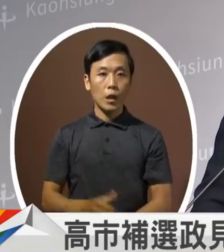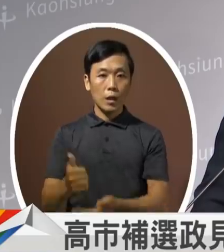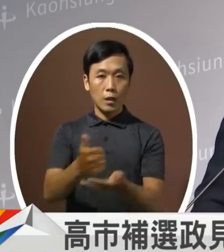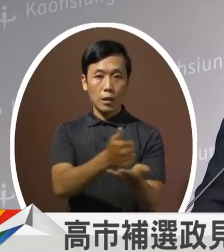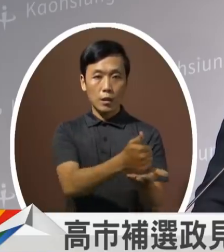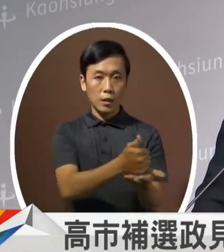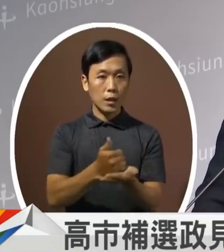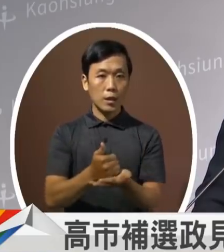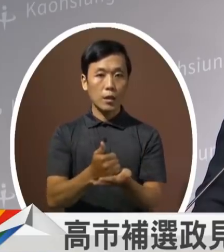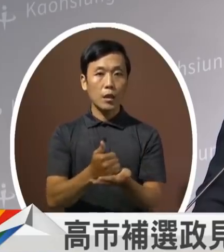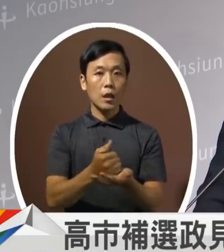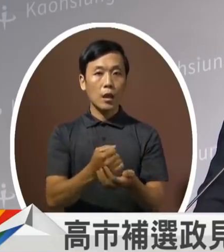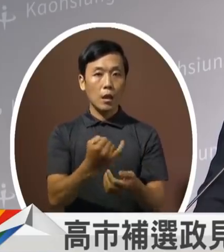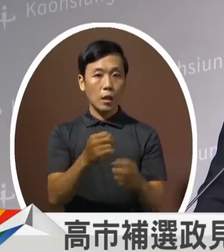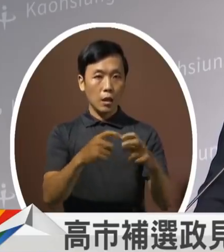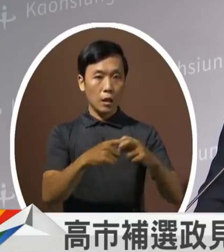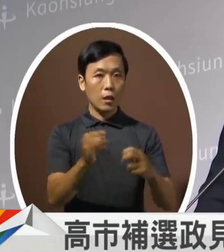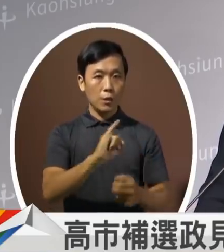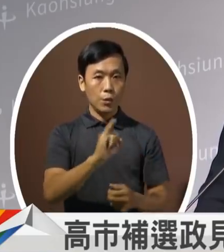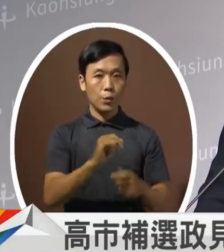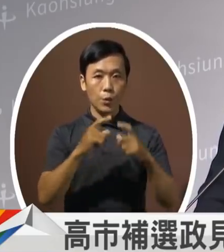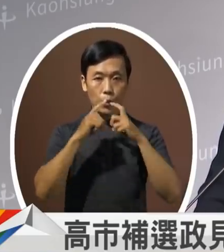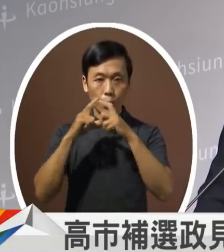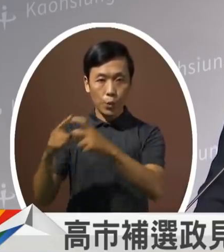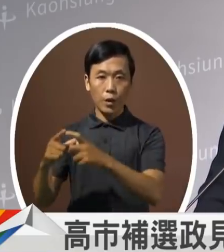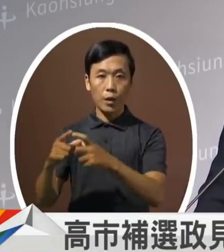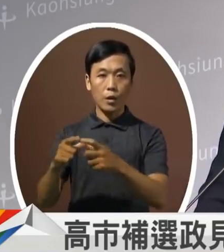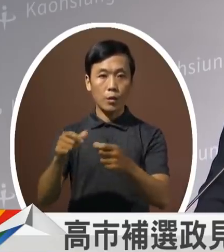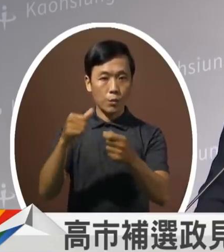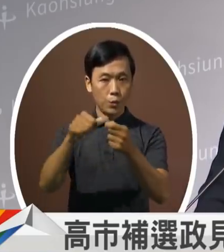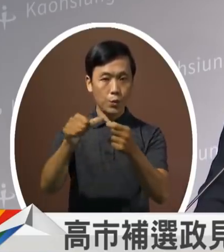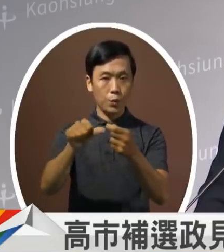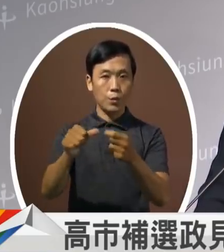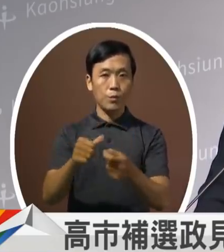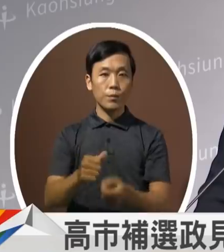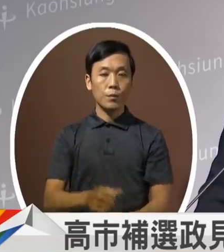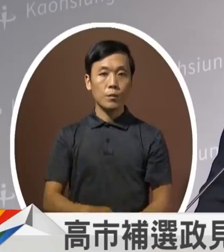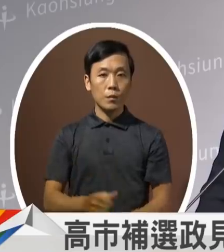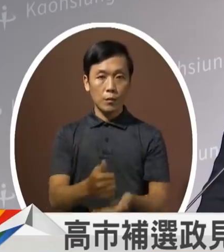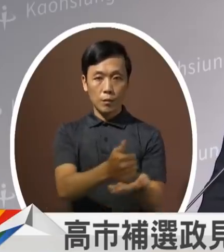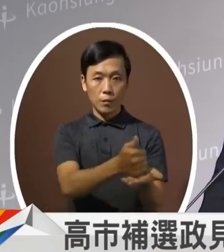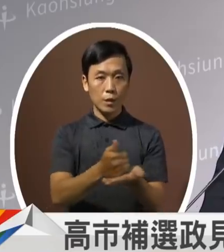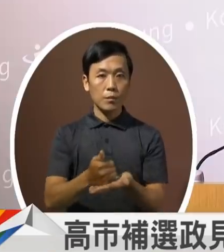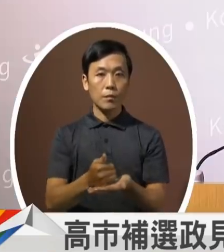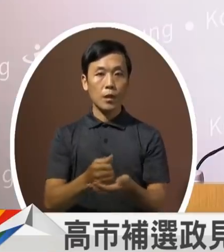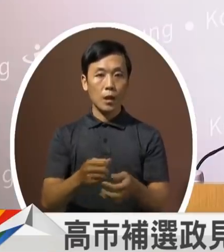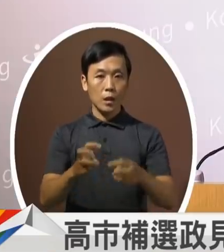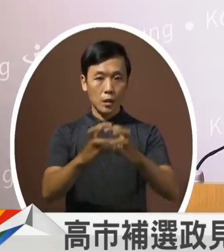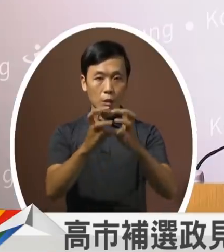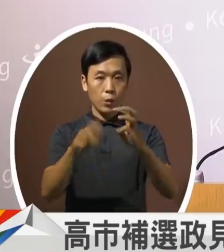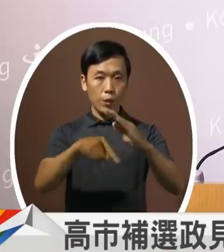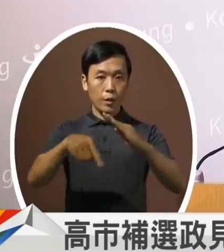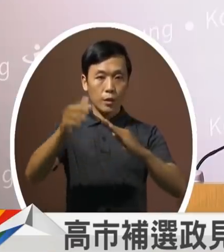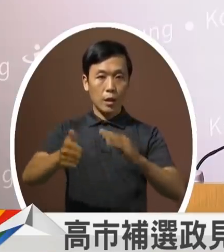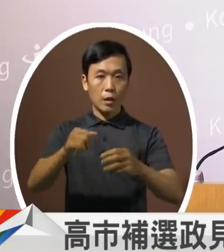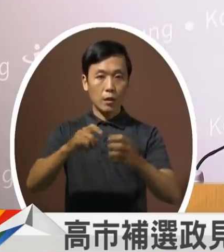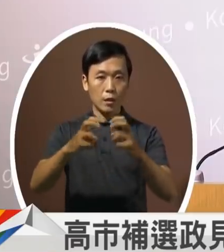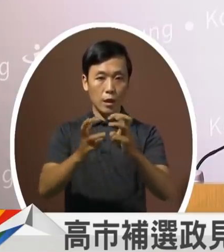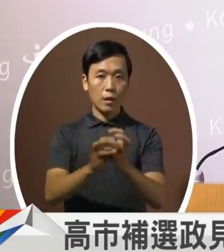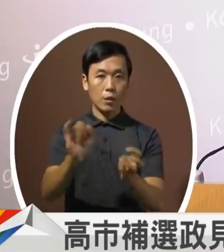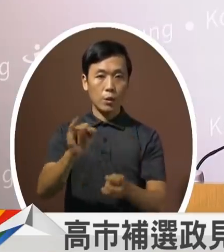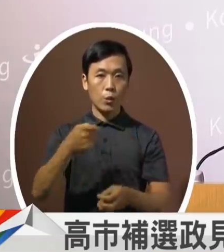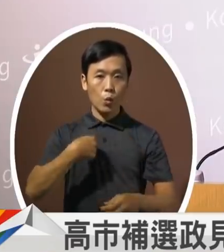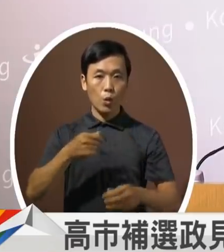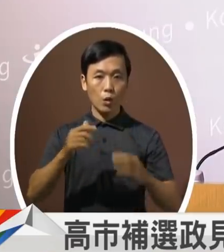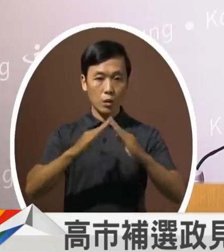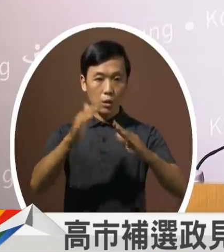珍候选人回答时间五分钟请回答谢谢杨院长梅珍当市长